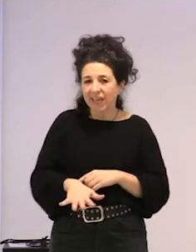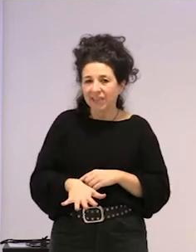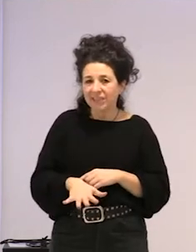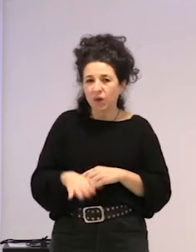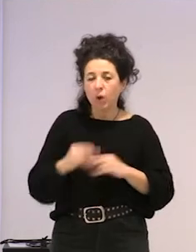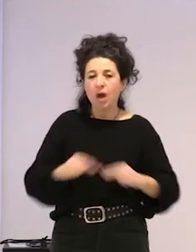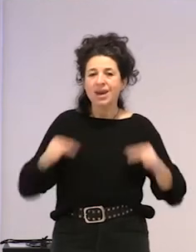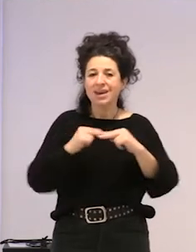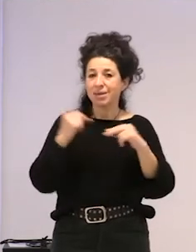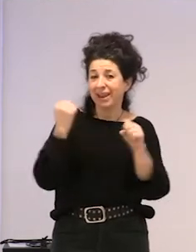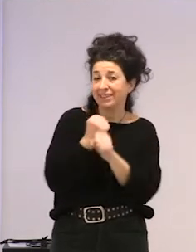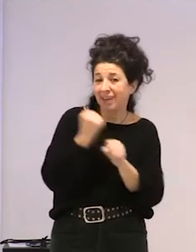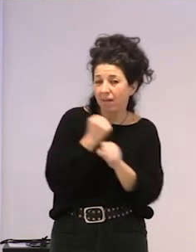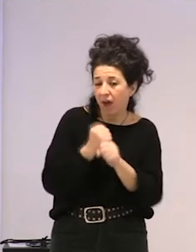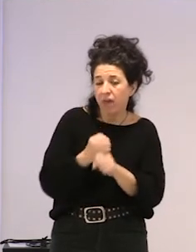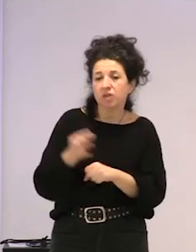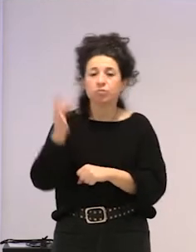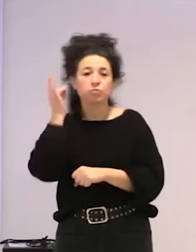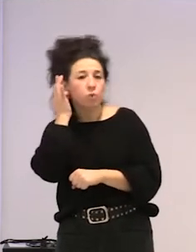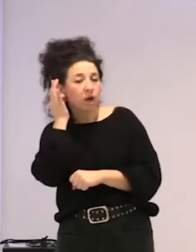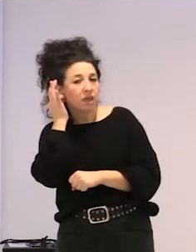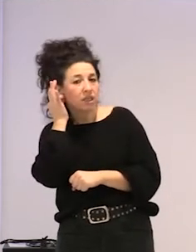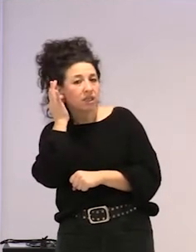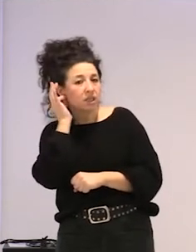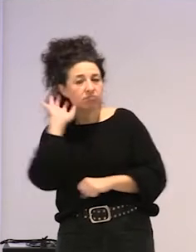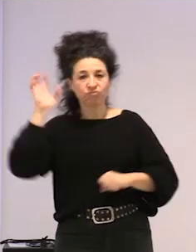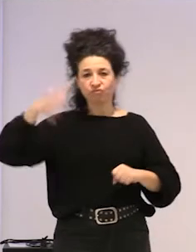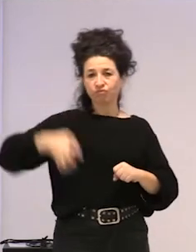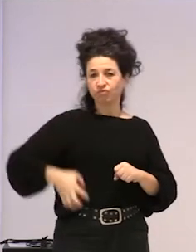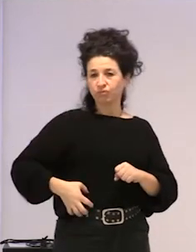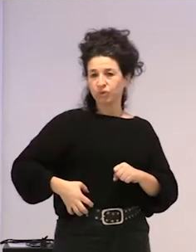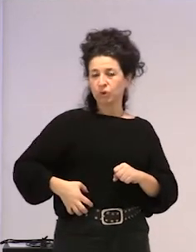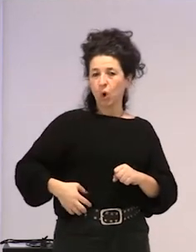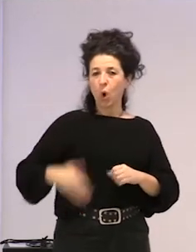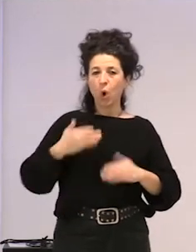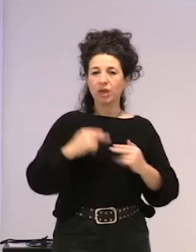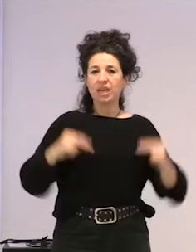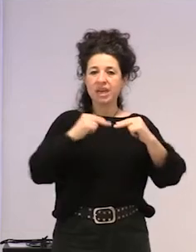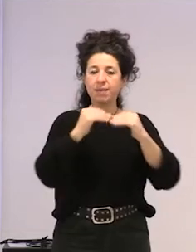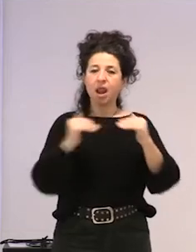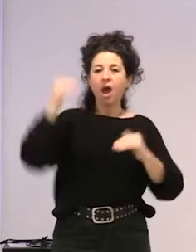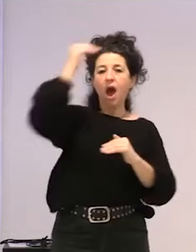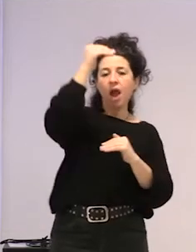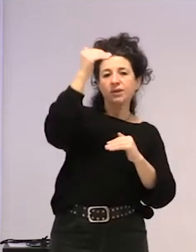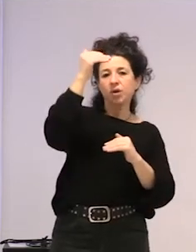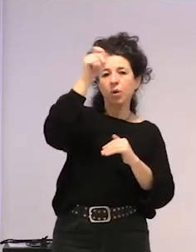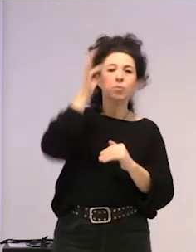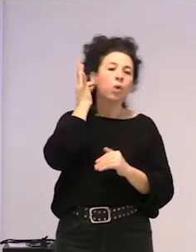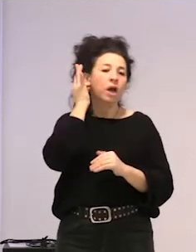historikoki, aristokratek, edo, klaseltuko emakumeak, inoiz ez dute zaindu, nolabait, ez? beti uki dutelako,